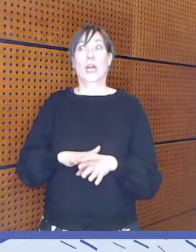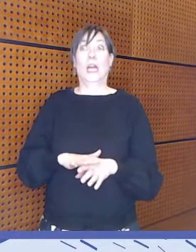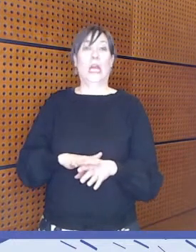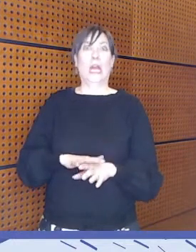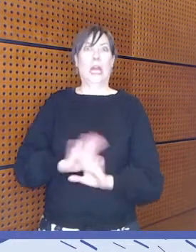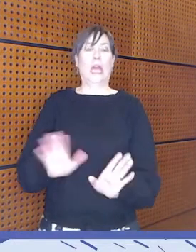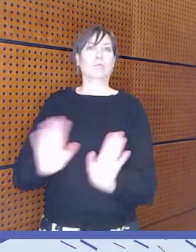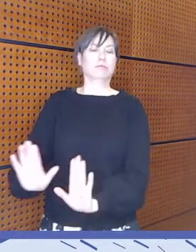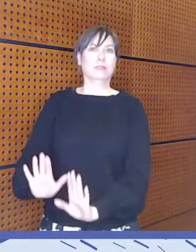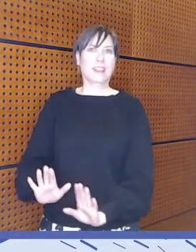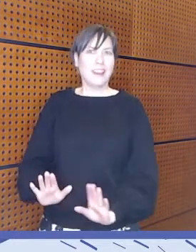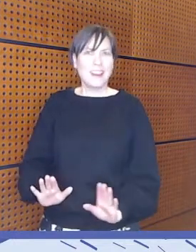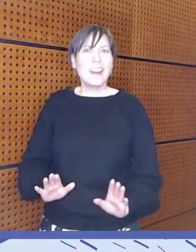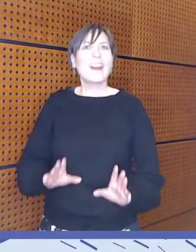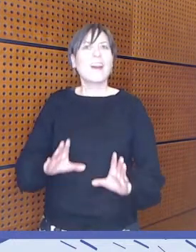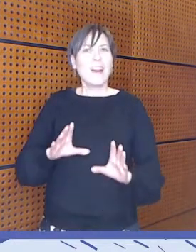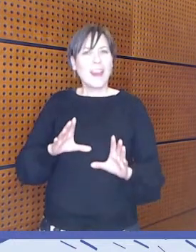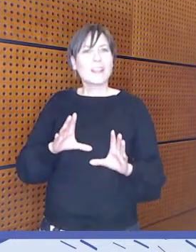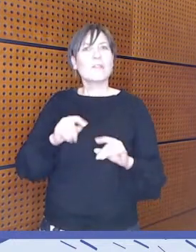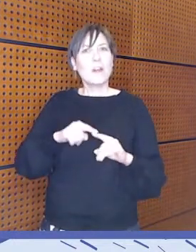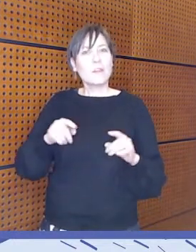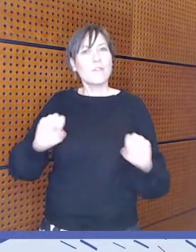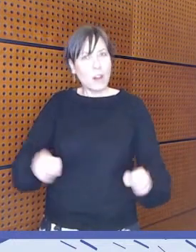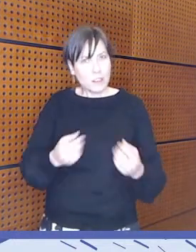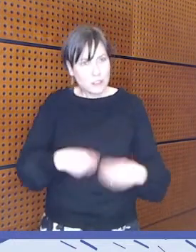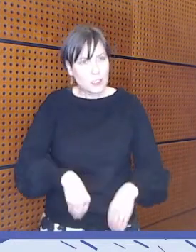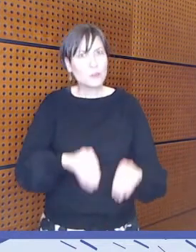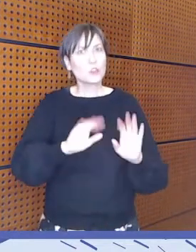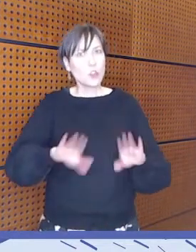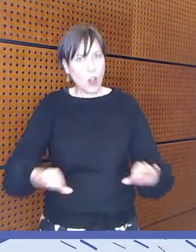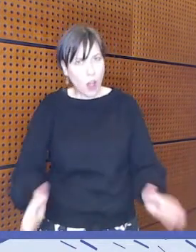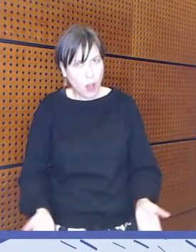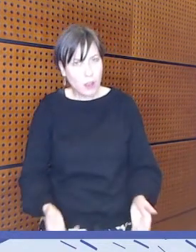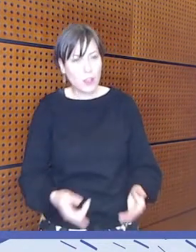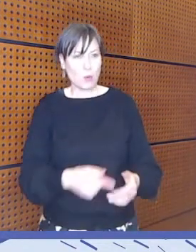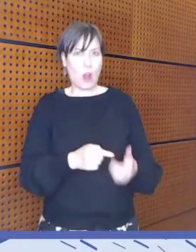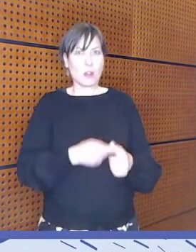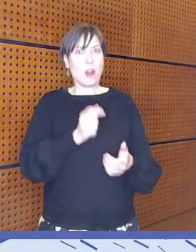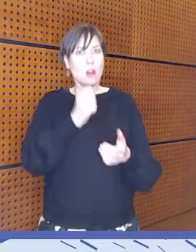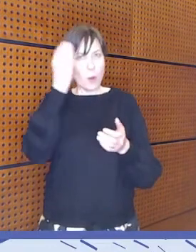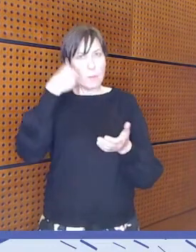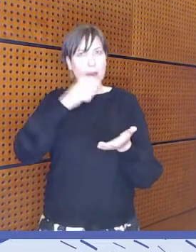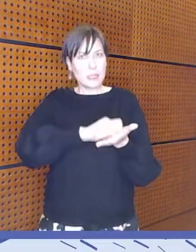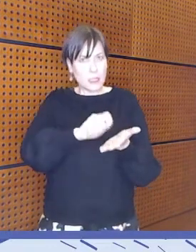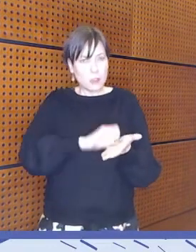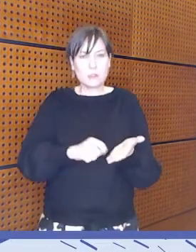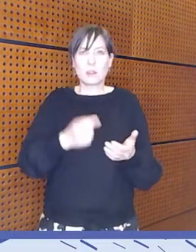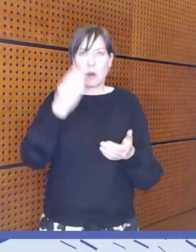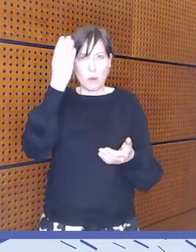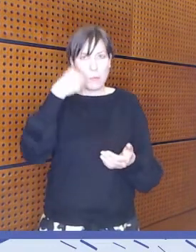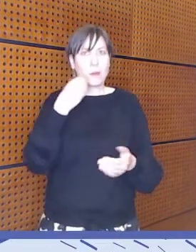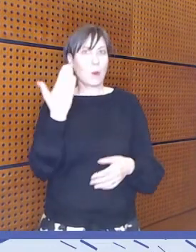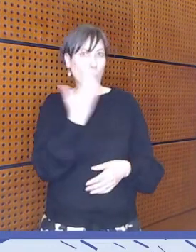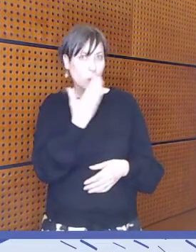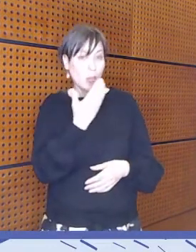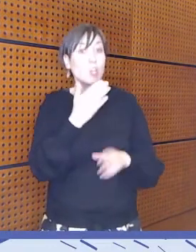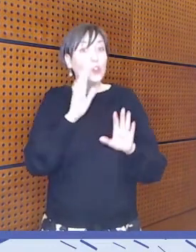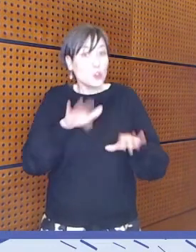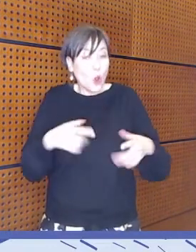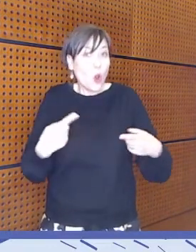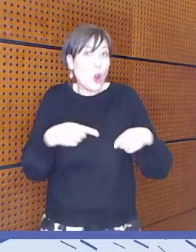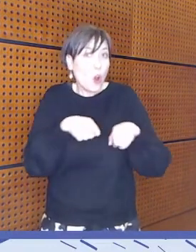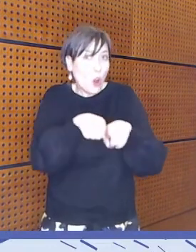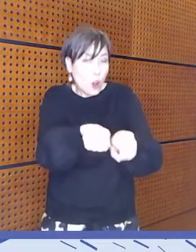tuskainen tie, joten se pitäisi lähteä sieltä varhaiskasvatuksesta, kun me opetellaan kirjoittamaan, kun me opetellaan lukemaan. Siellä olisi jo apuna